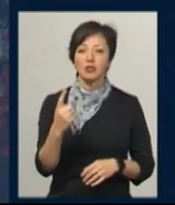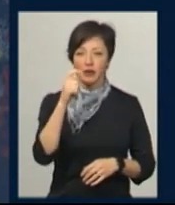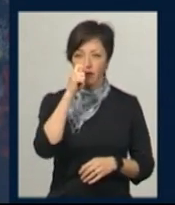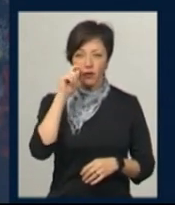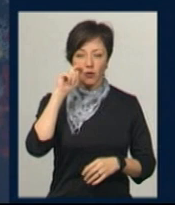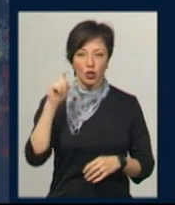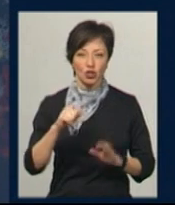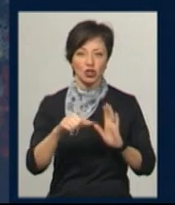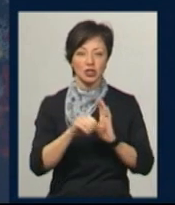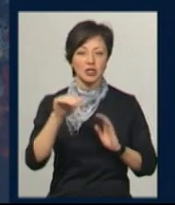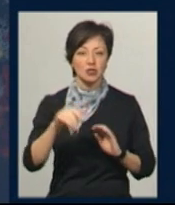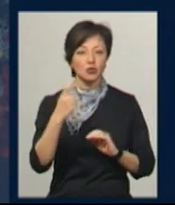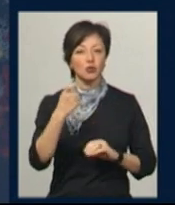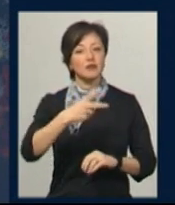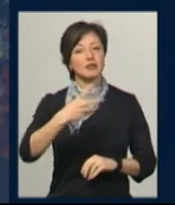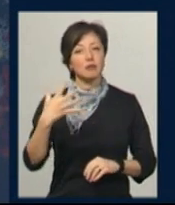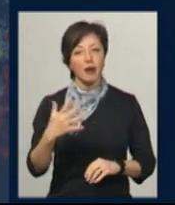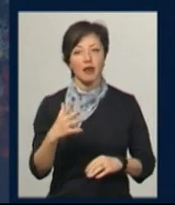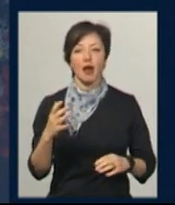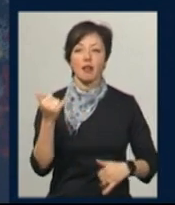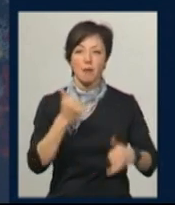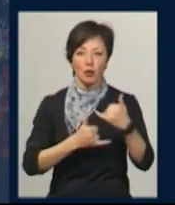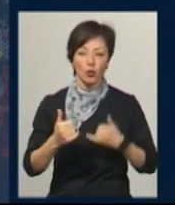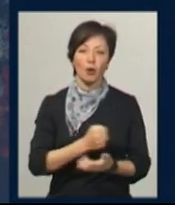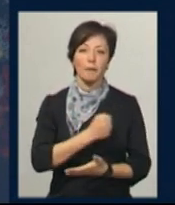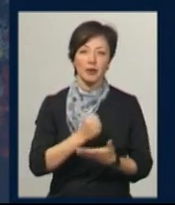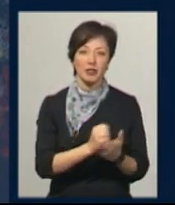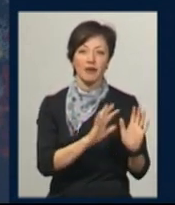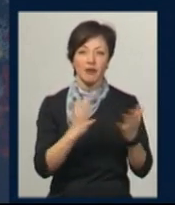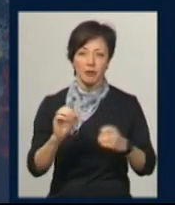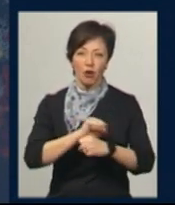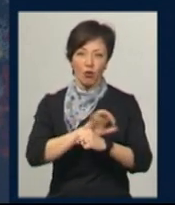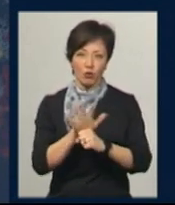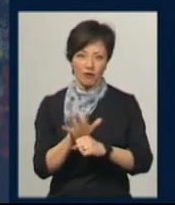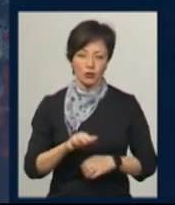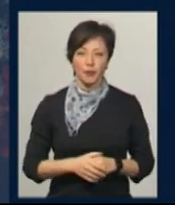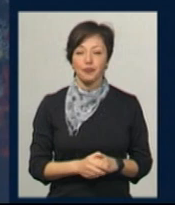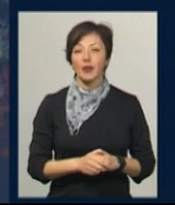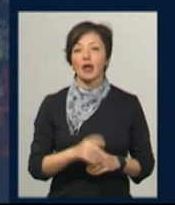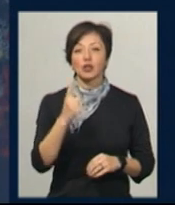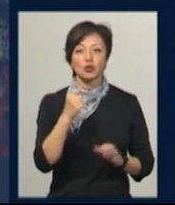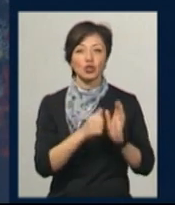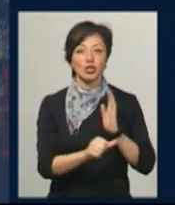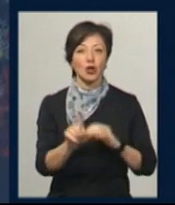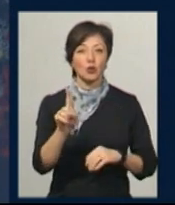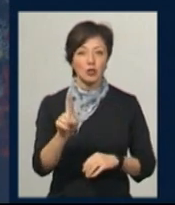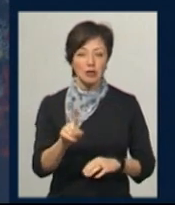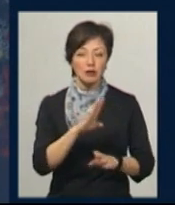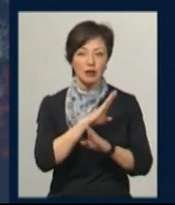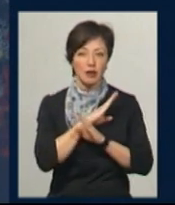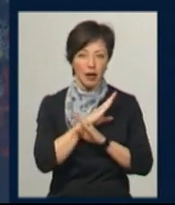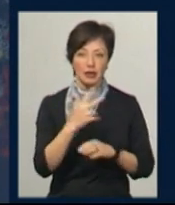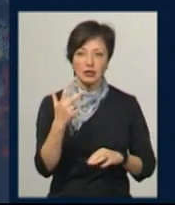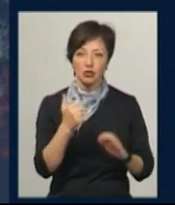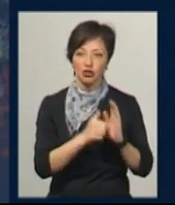Україні 6125 лабораторно підтверджених випадків COVID-19. З них 161 летальний,